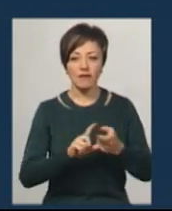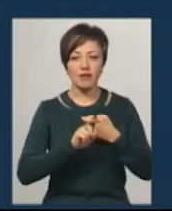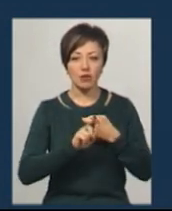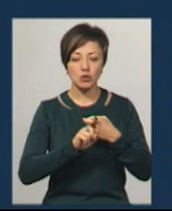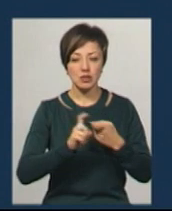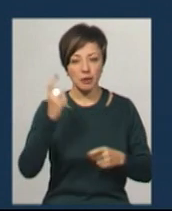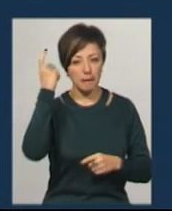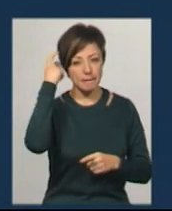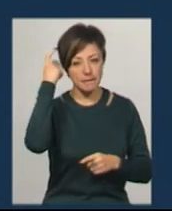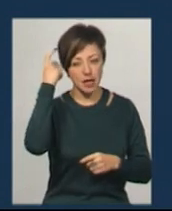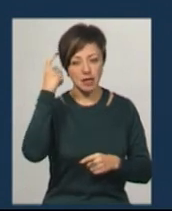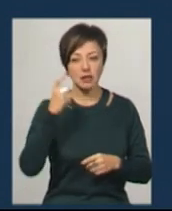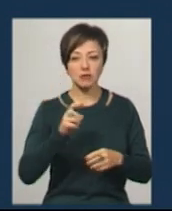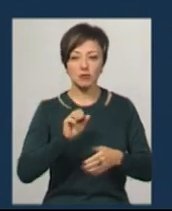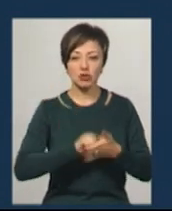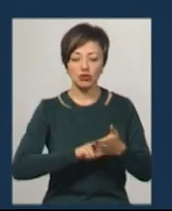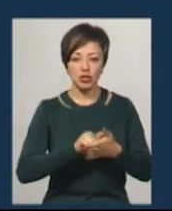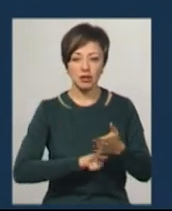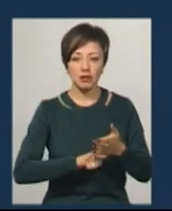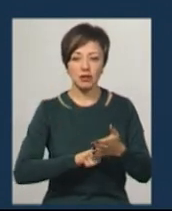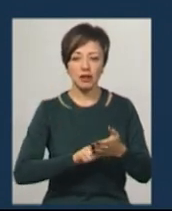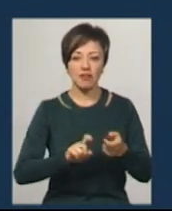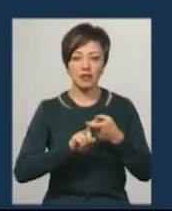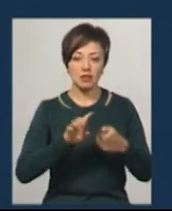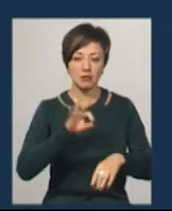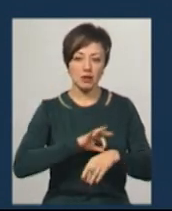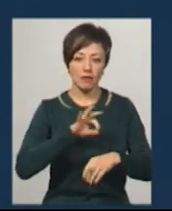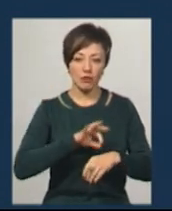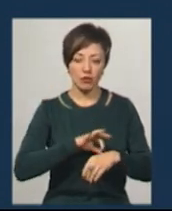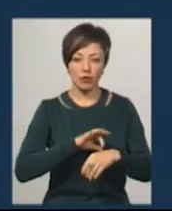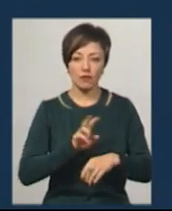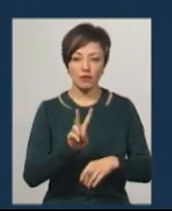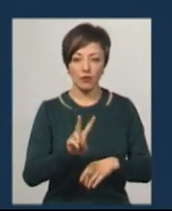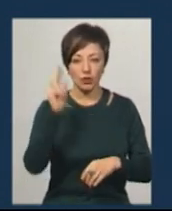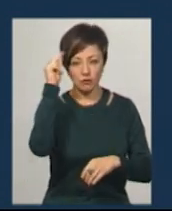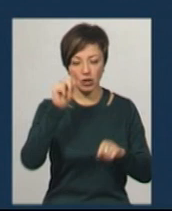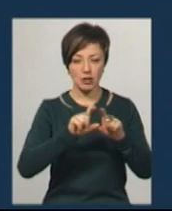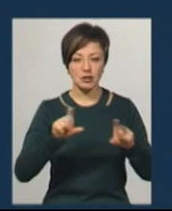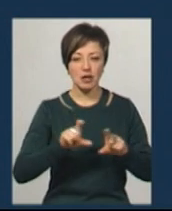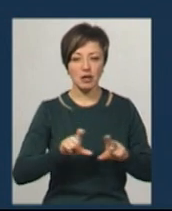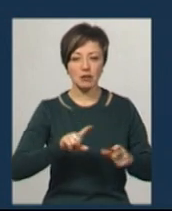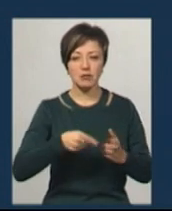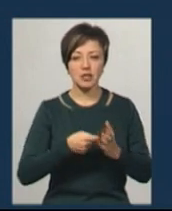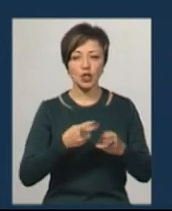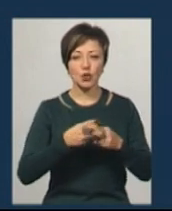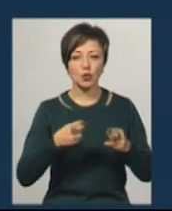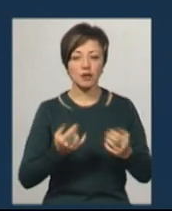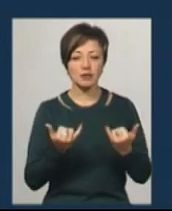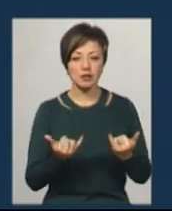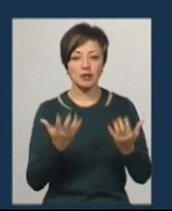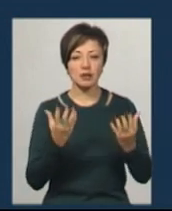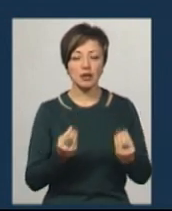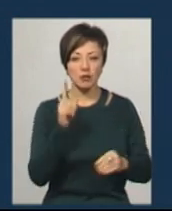менінгіт, який щось причинений інфекційним захворюванням в двох навчальних закладах міста Дунаєвці. На даний момент